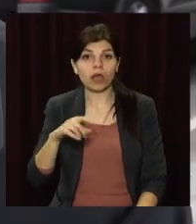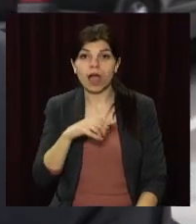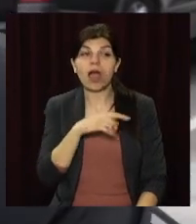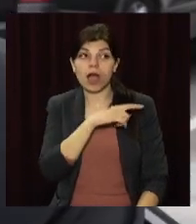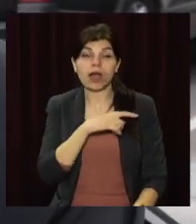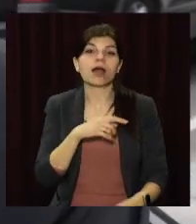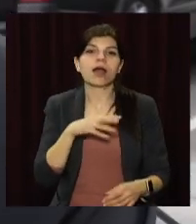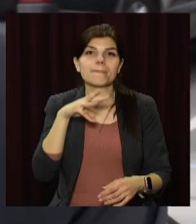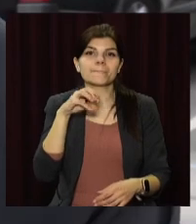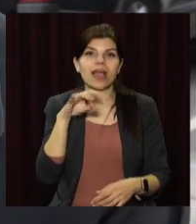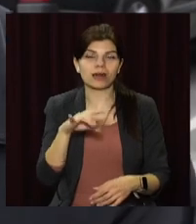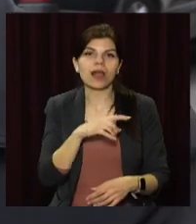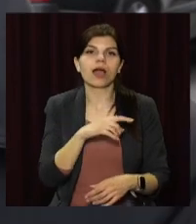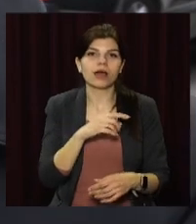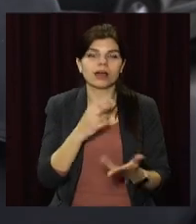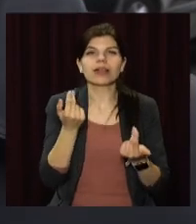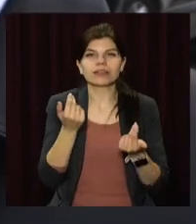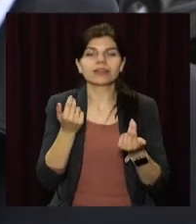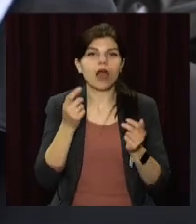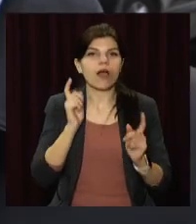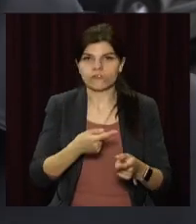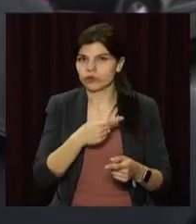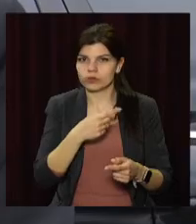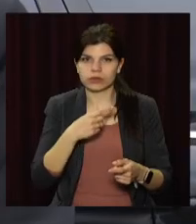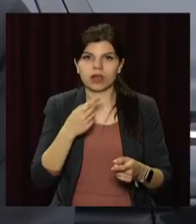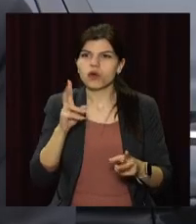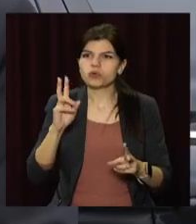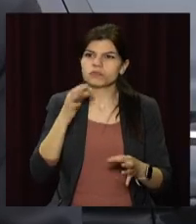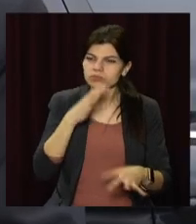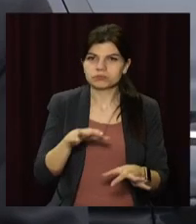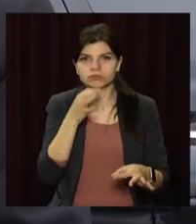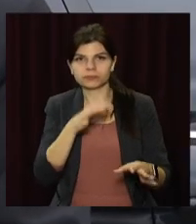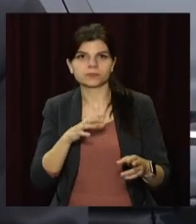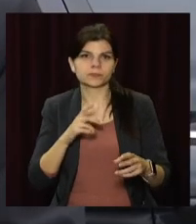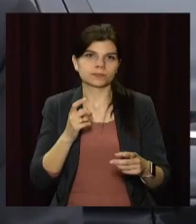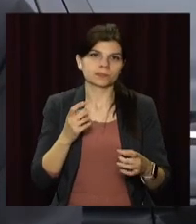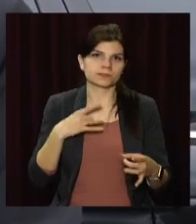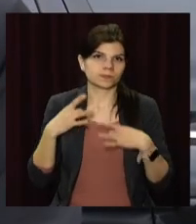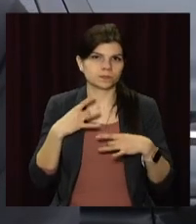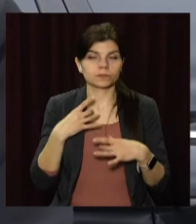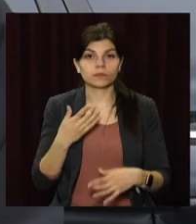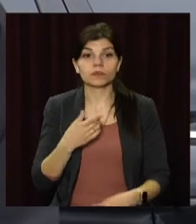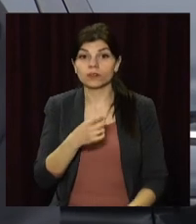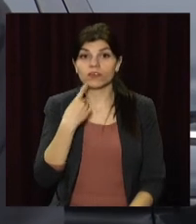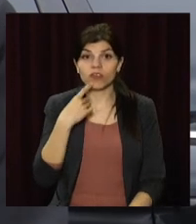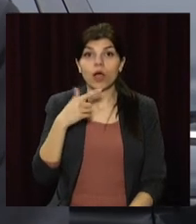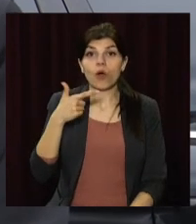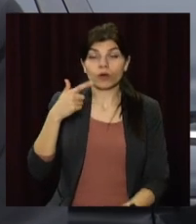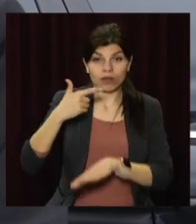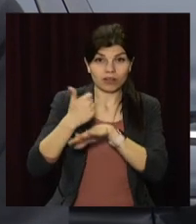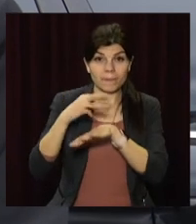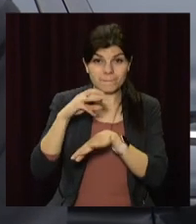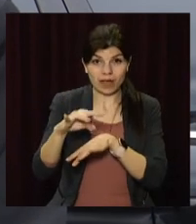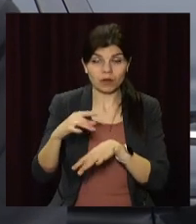лише імітує брехливу роботу і погрожує нелояльним до нього депутатам. Міський голова мені відверто погрожував, і